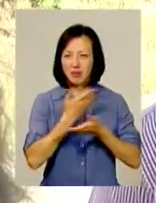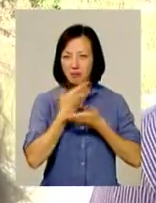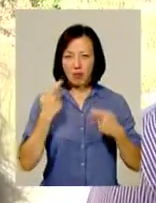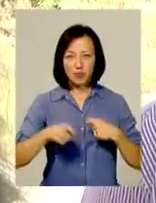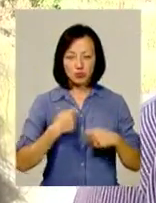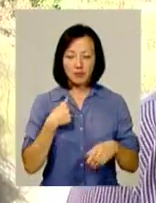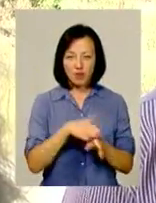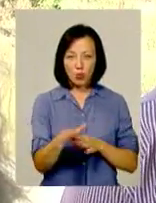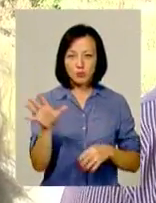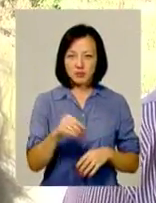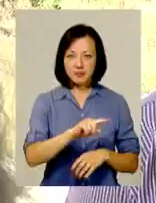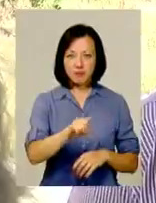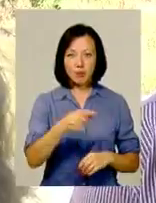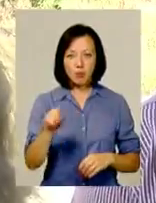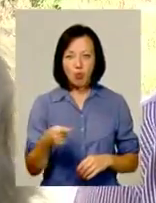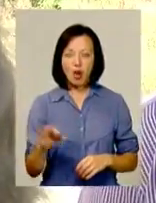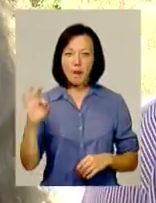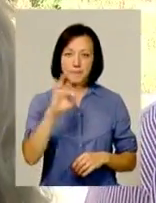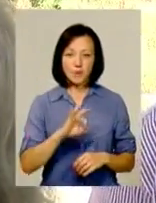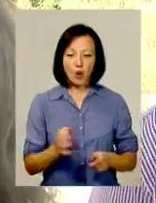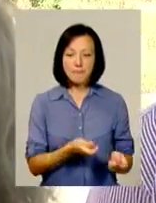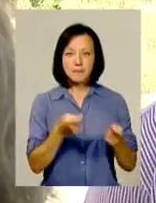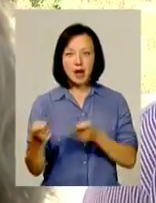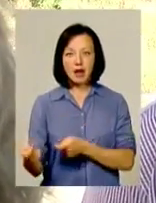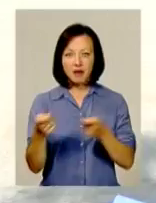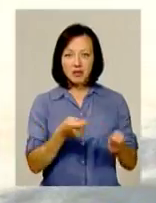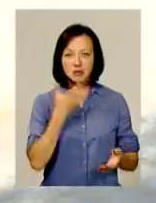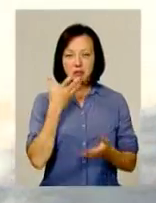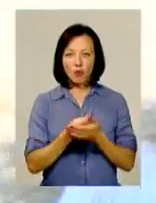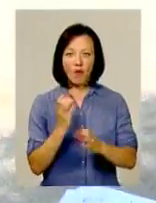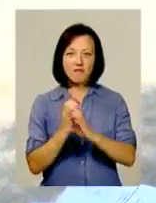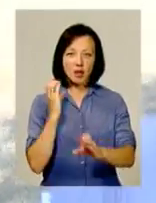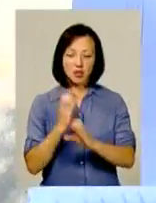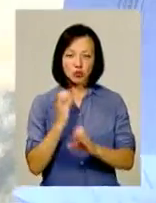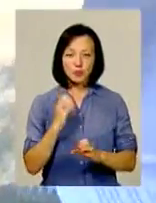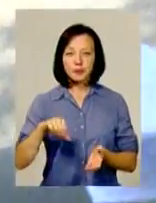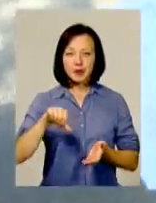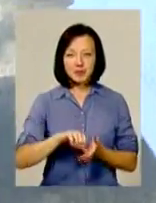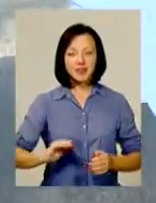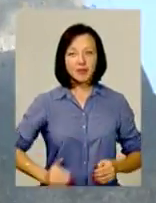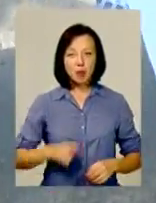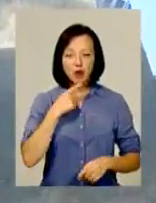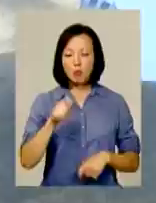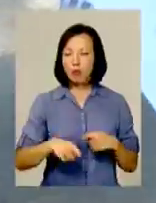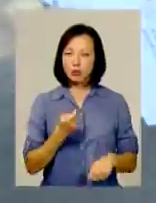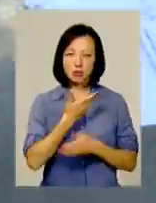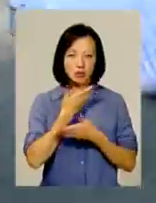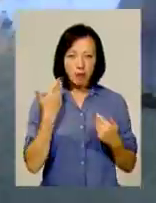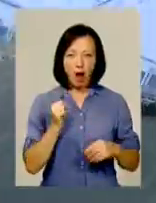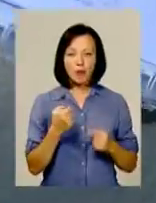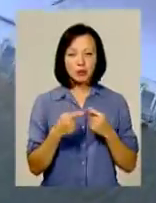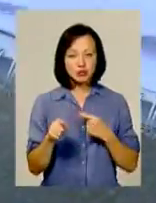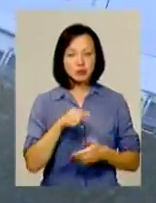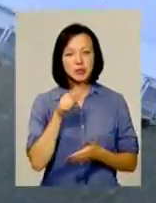дотримуємося всіх вимог щодо перевезення свого вантажу. Представник компанії запевняє, в них порушень немає. А стосовно